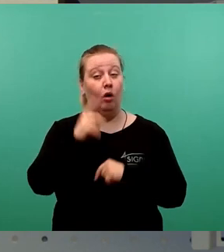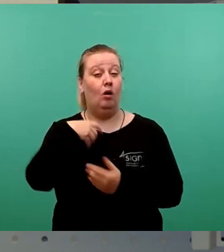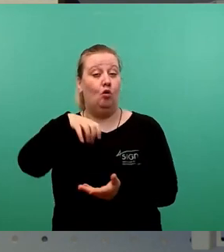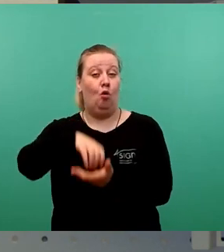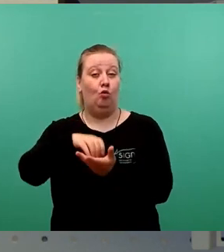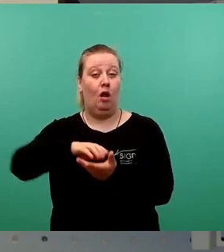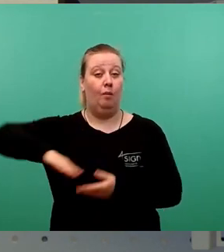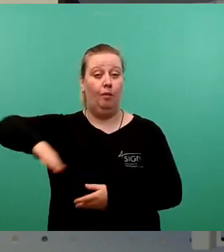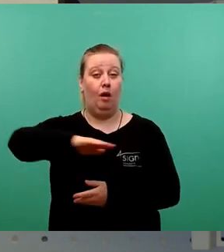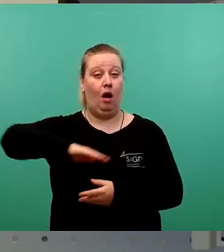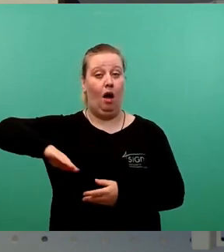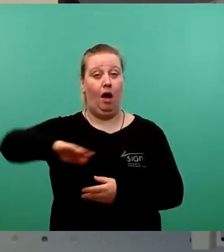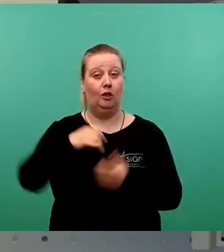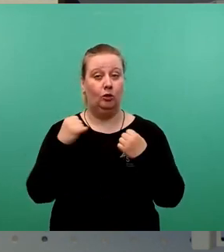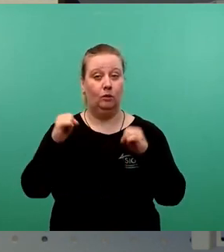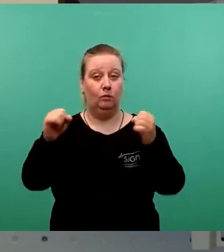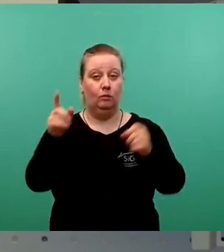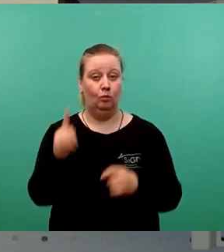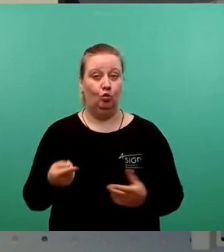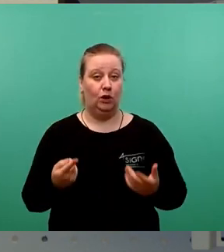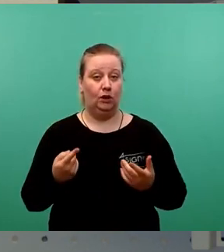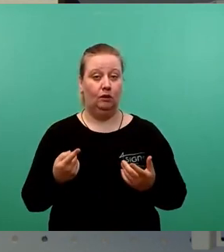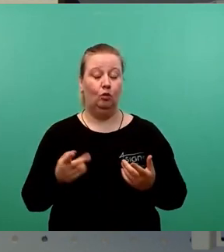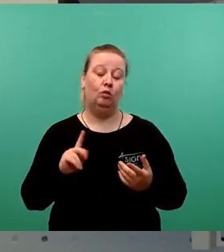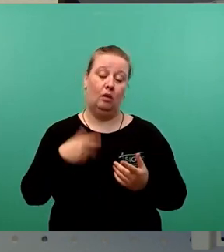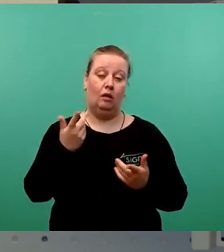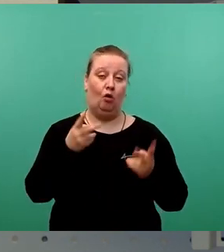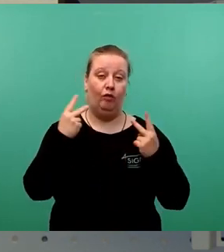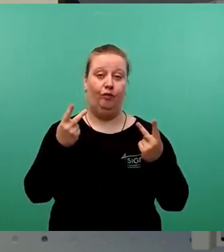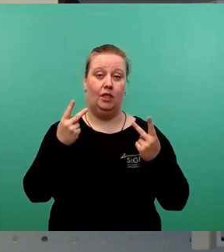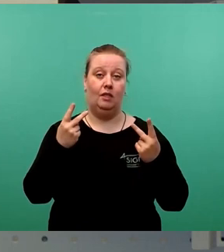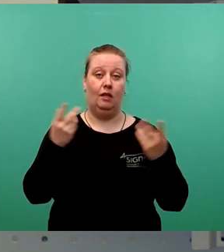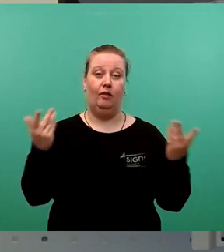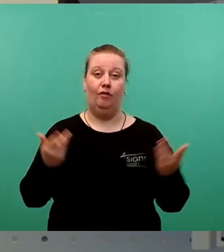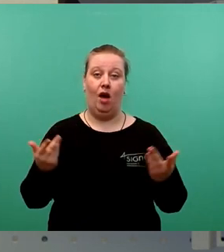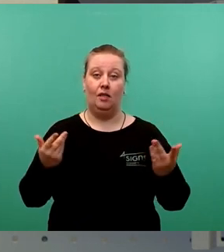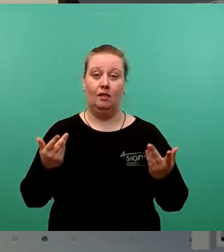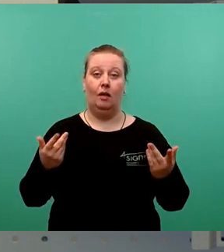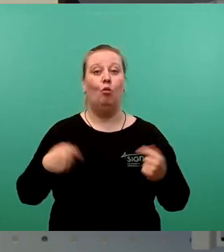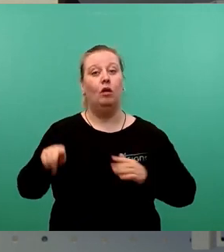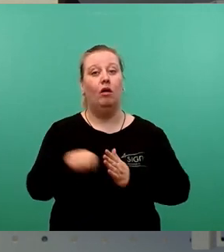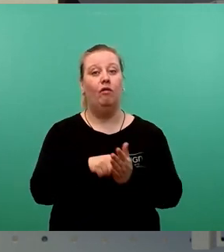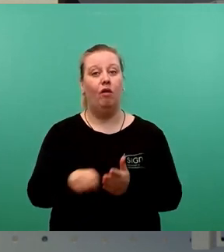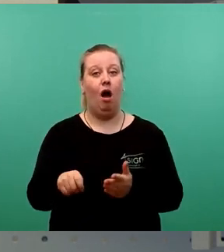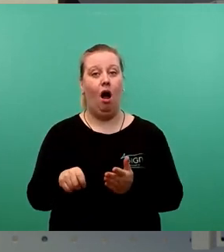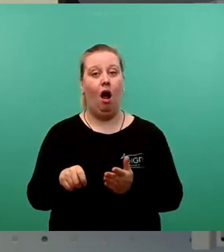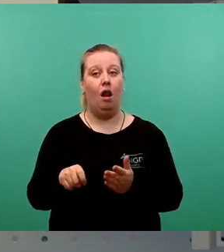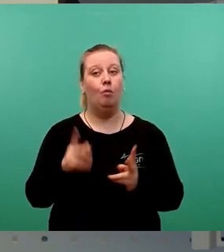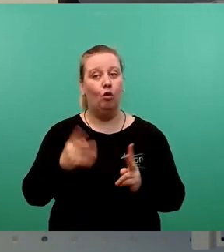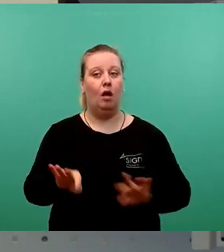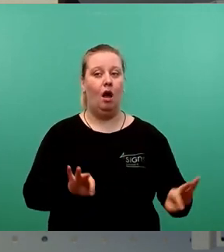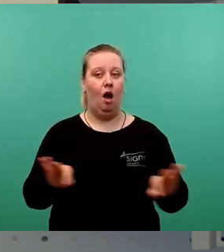Bereich anarbeiten. Und dann geht es eben auch vor allen Dingen darum, dass diese Wahl hier, wie gesagt, durch eine Auswahl